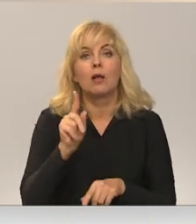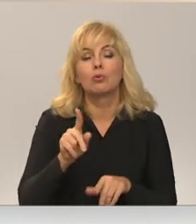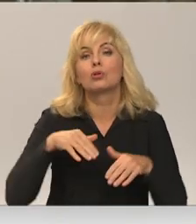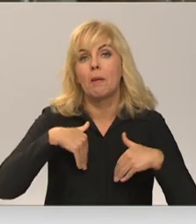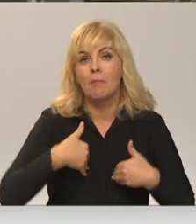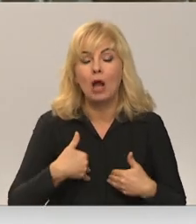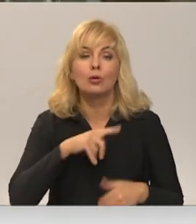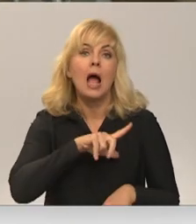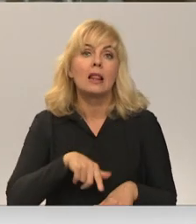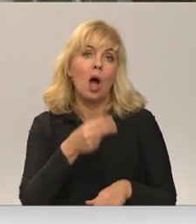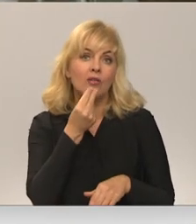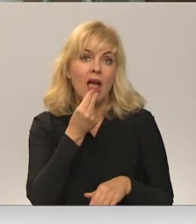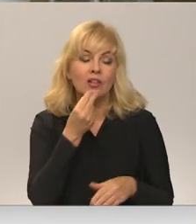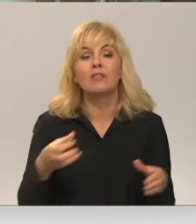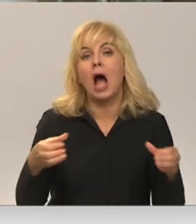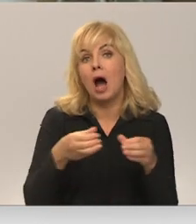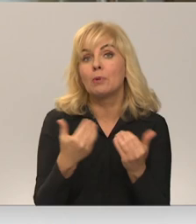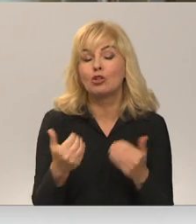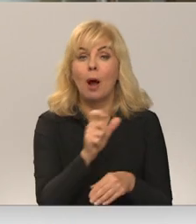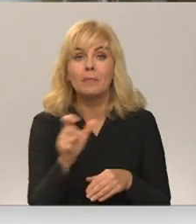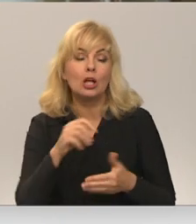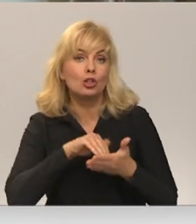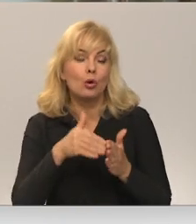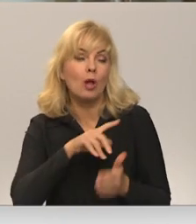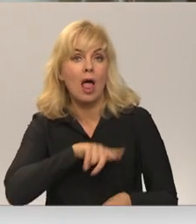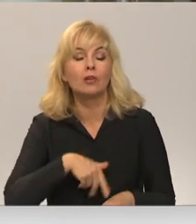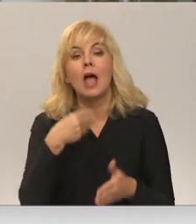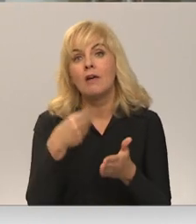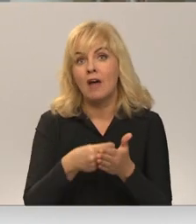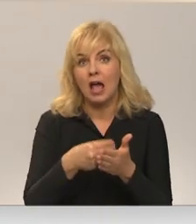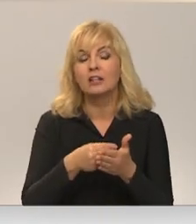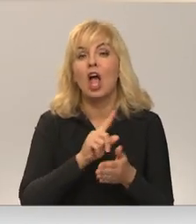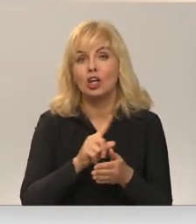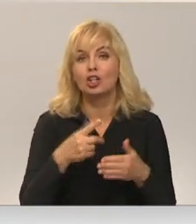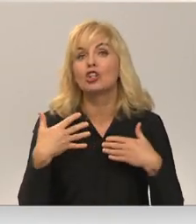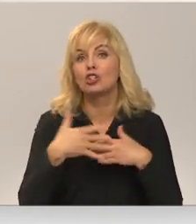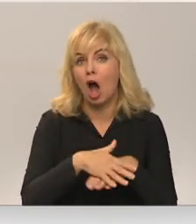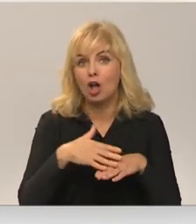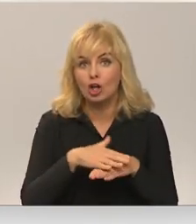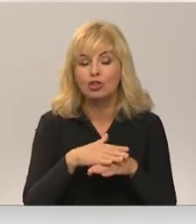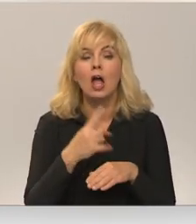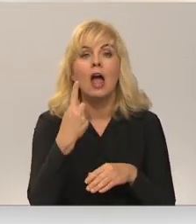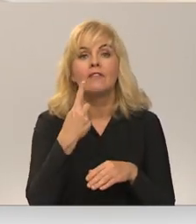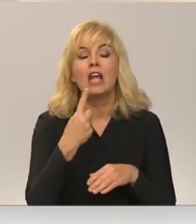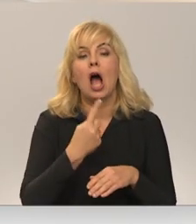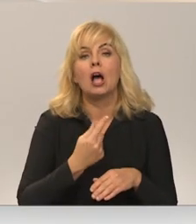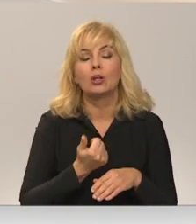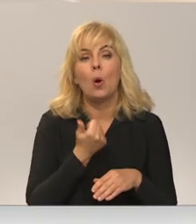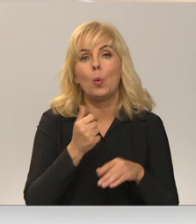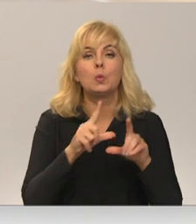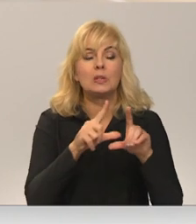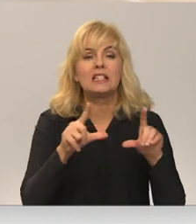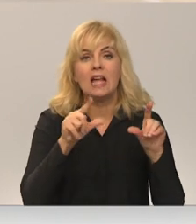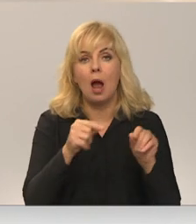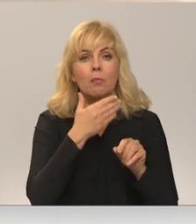Latvijas ēdinātāja apvienība šī brīža situācija Latvijā vērtēkā saržģītu. Nozire nav viendabīga, un noteikti situācija